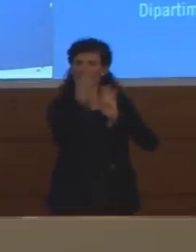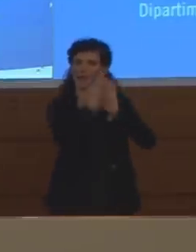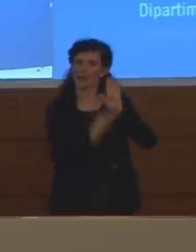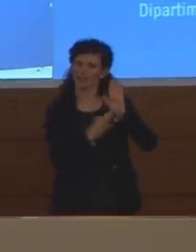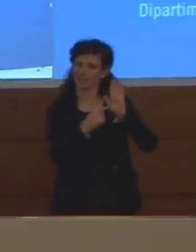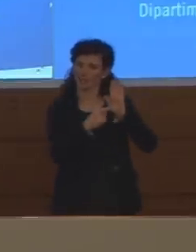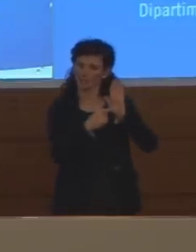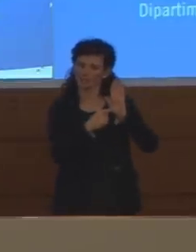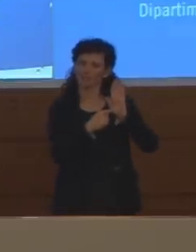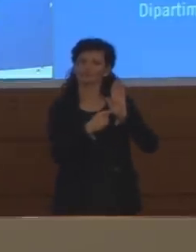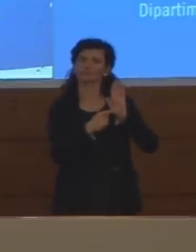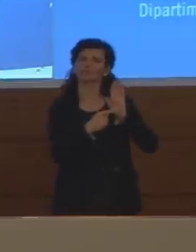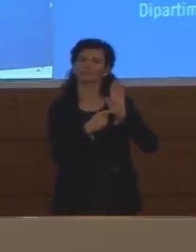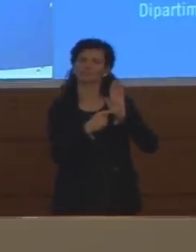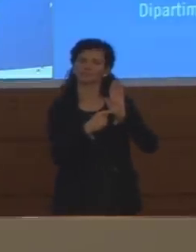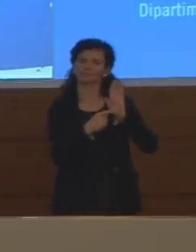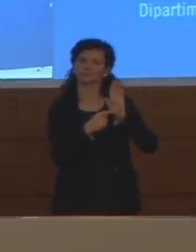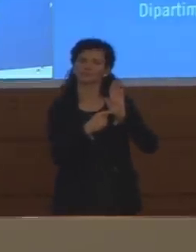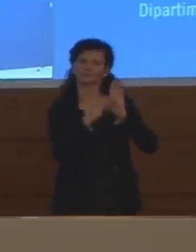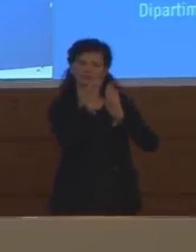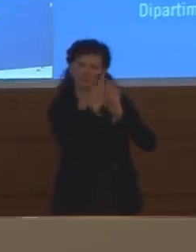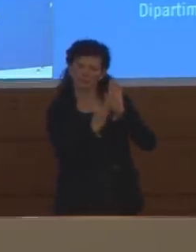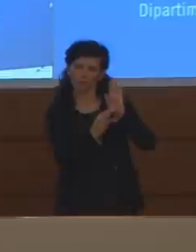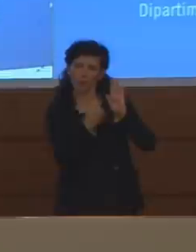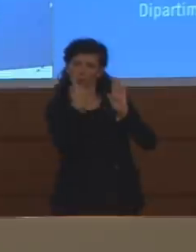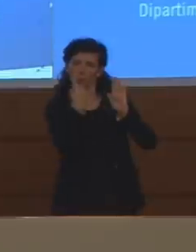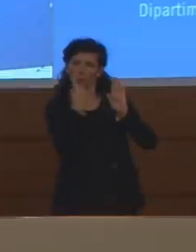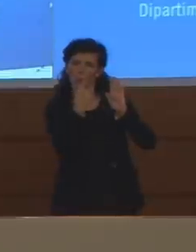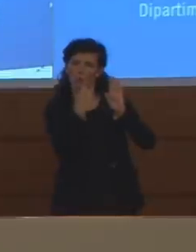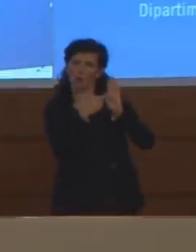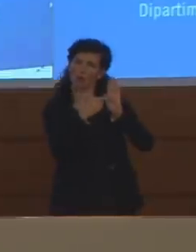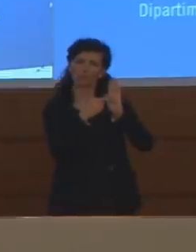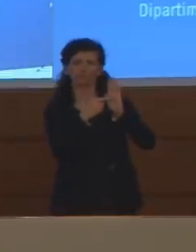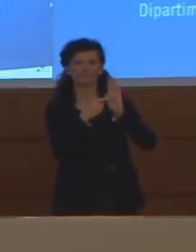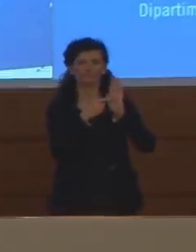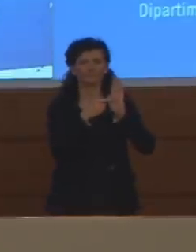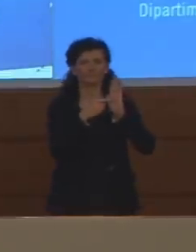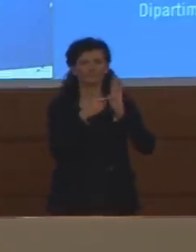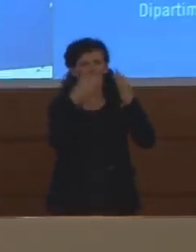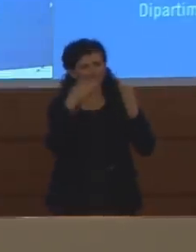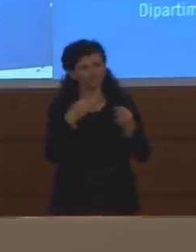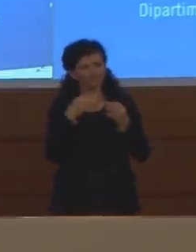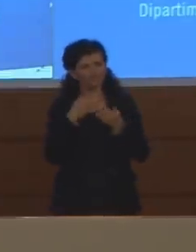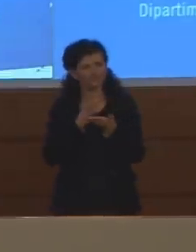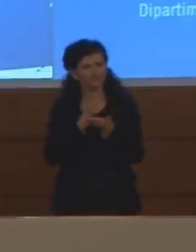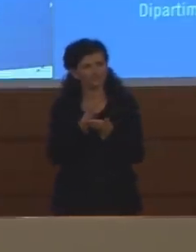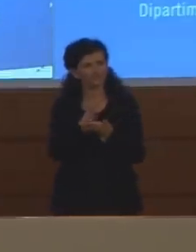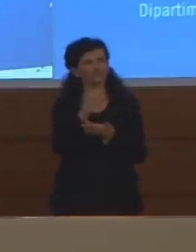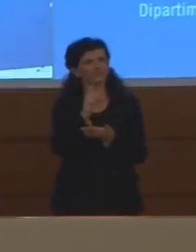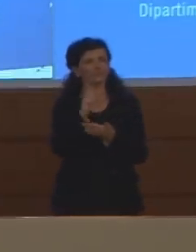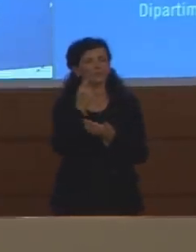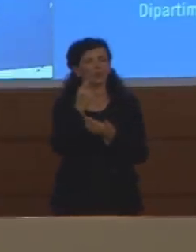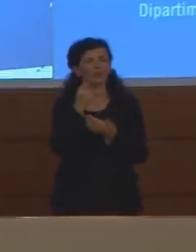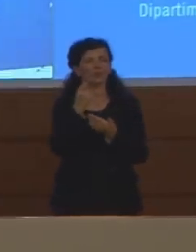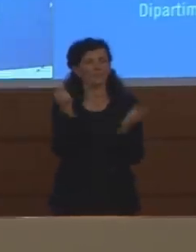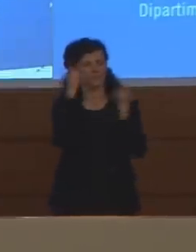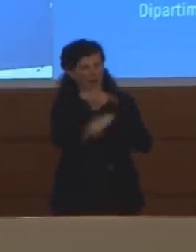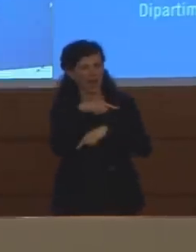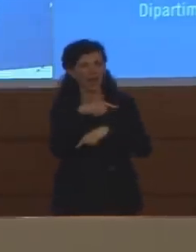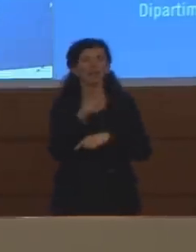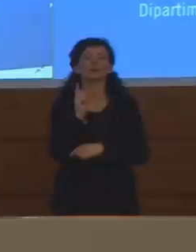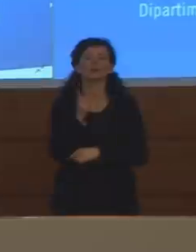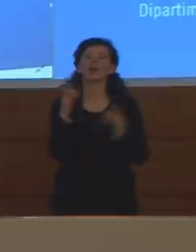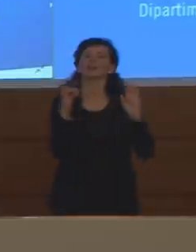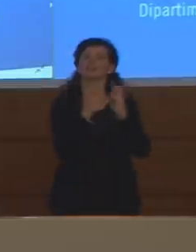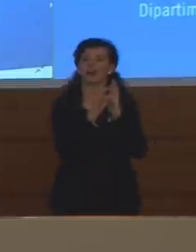solo uno non va nella direzione che vorremmo, che è quello dei deceduti, che purtroppo